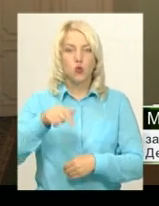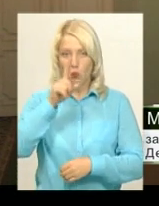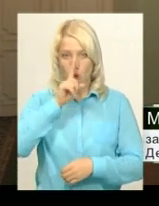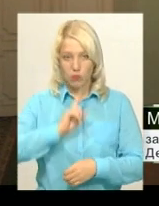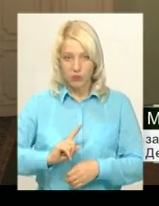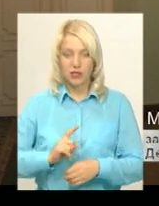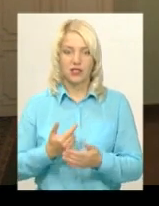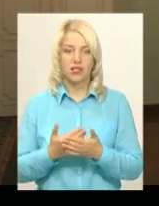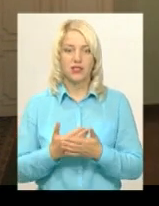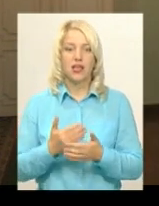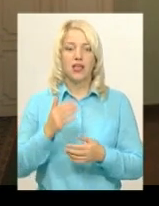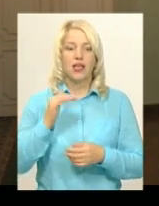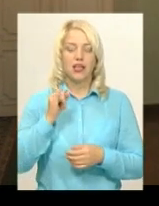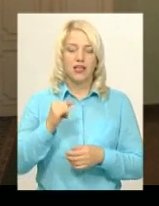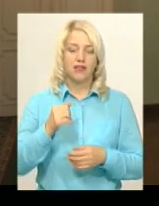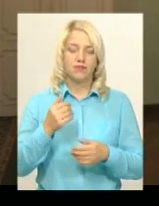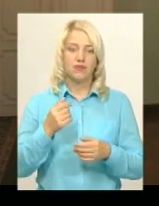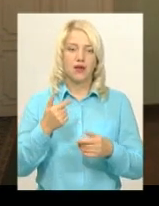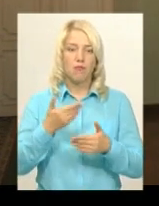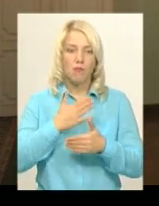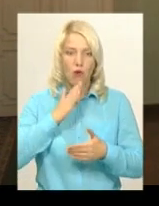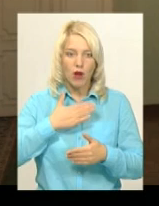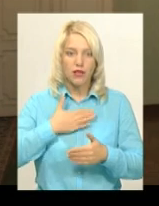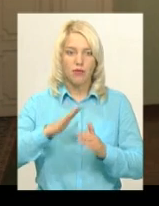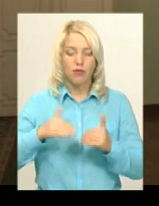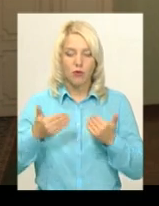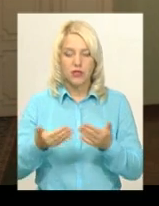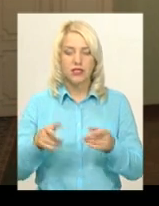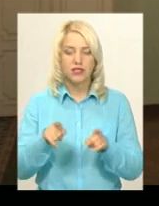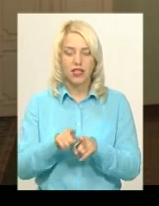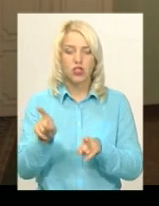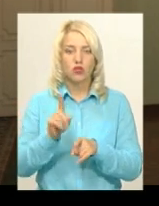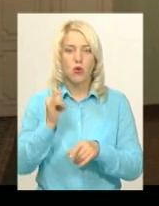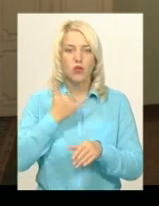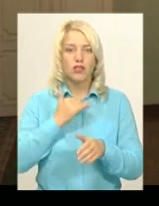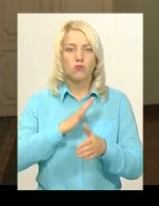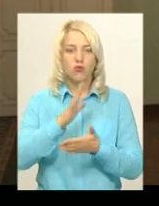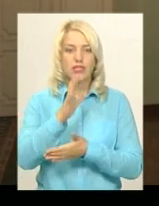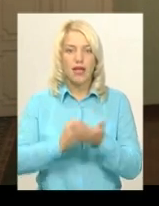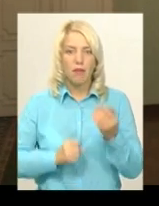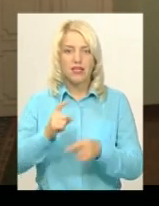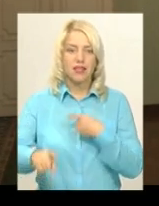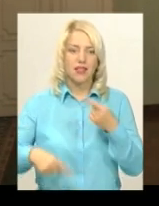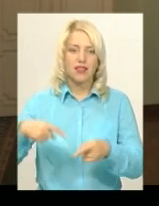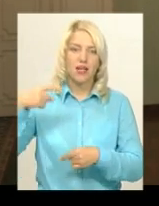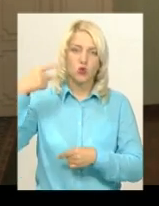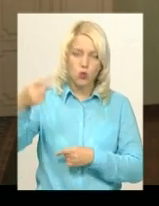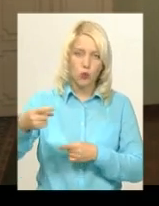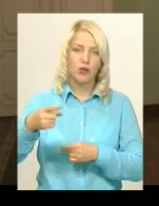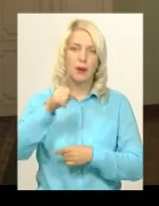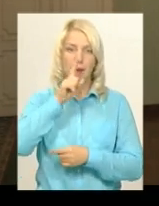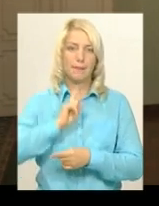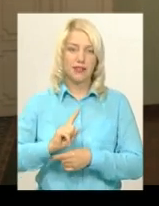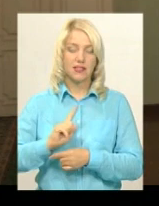року по півтори тисячі. Тобто ми пропозиції так подавали, щоб в нас був запас на наступні місяці. Тобто, щоб був